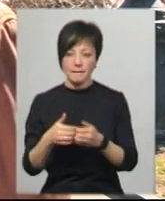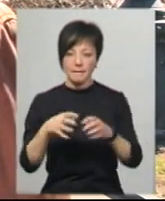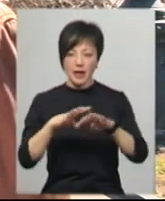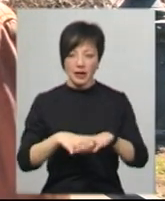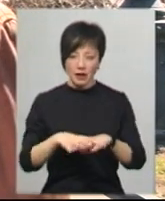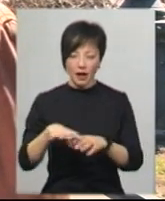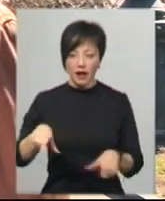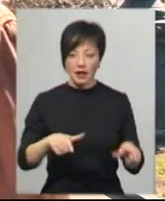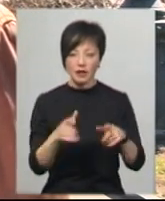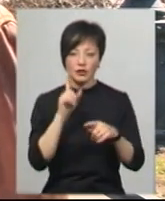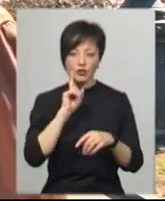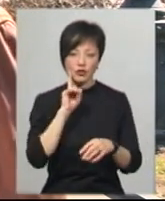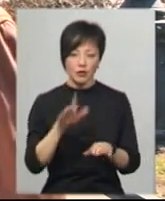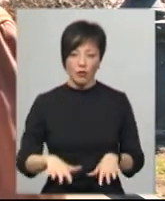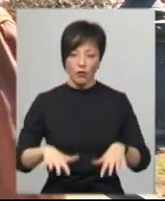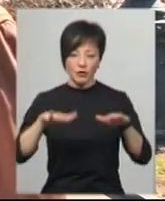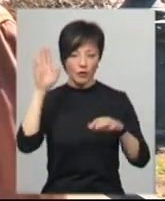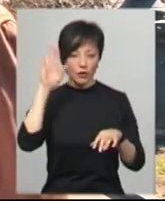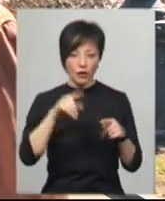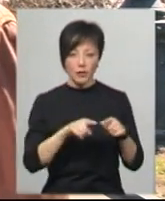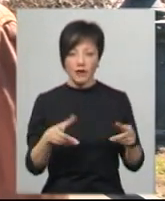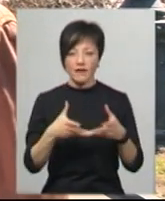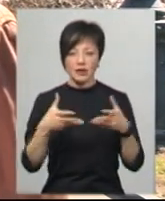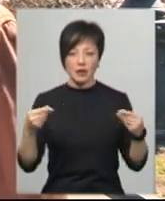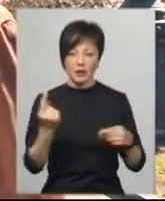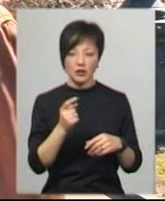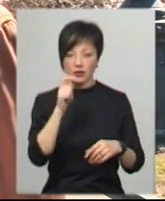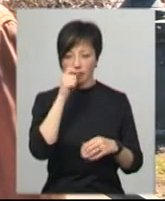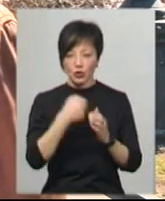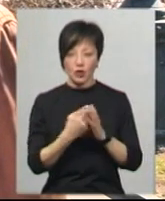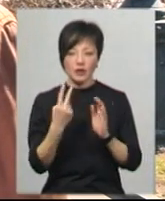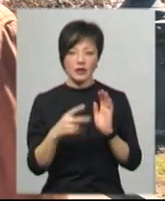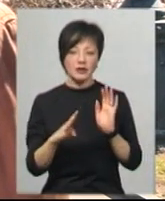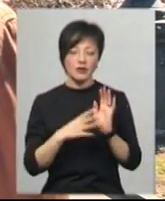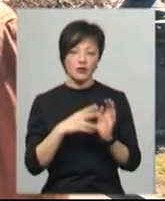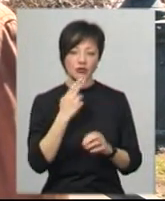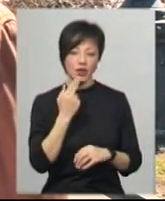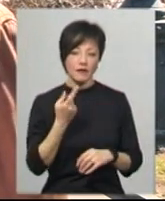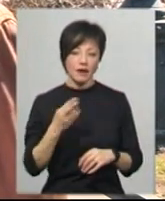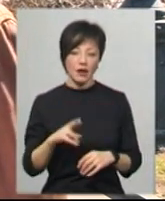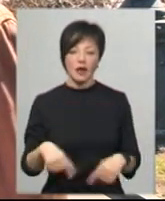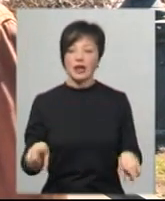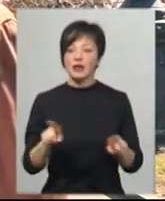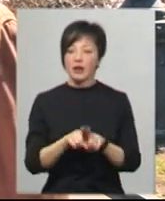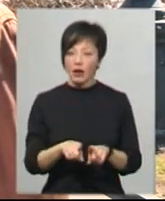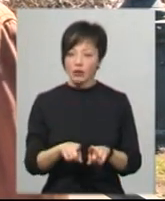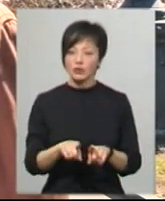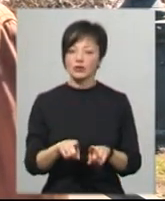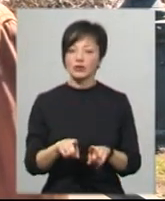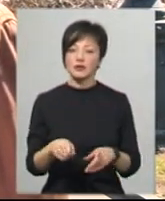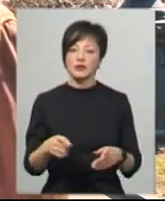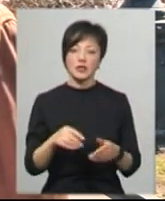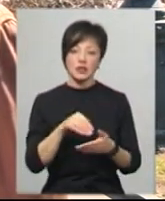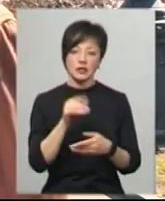розливи водойм, які тимчасово заповнюються водою в період пісняної повідні з 1 квітня по 29 червня. Також з 1 квітня по 30 червня